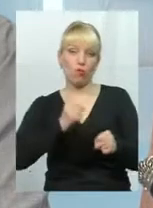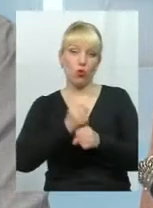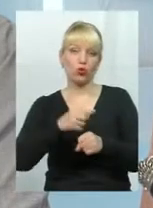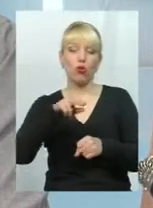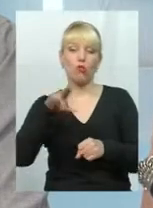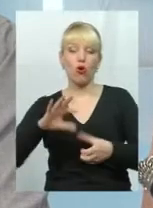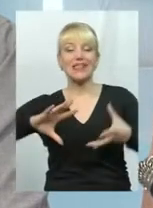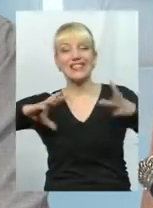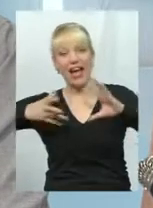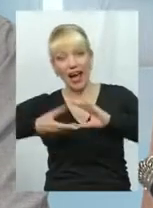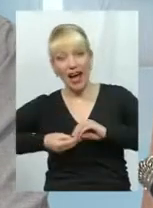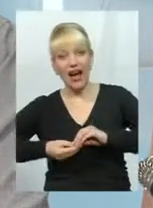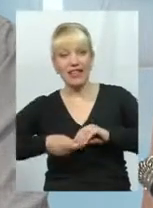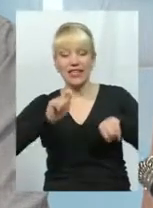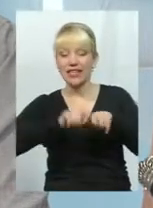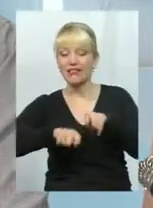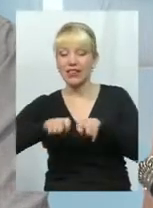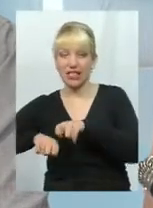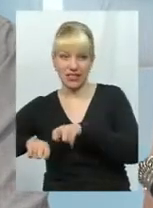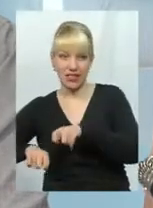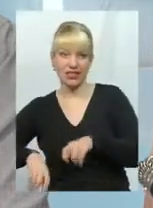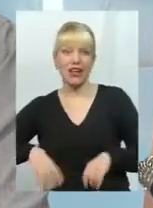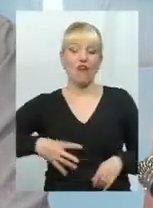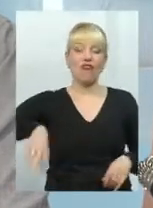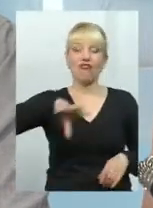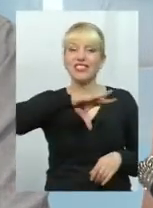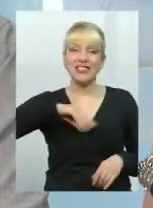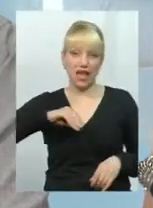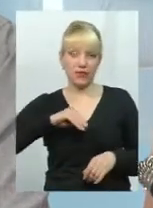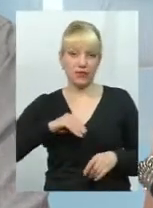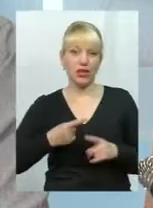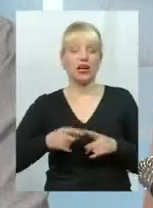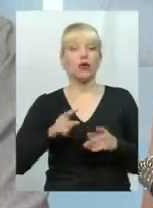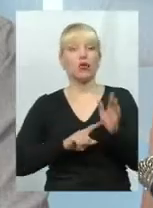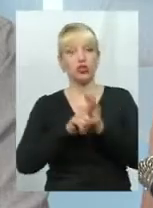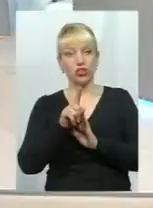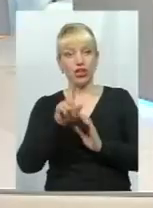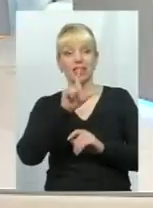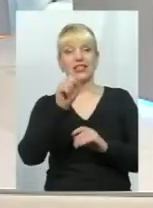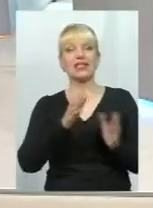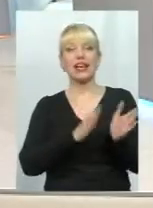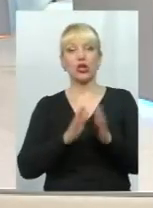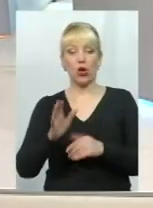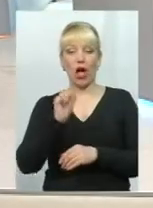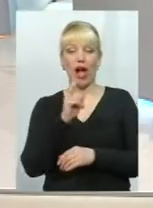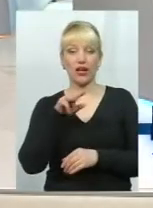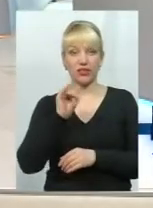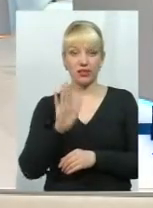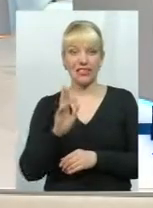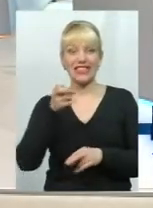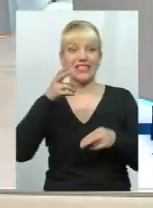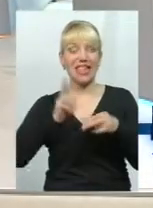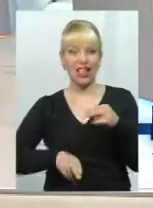загальній інвентарізації. Вся і всього. Починаючи якраз від регуляторних актів і